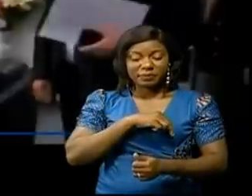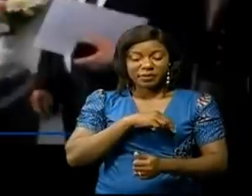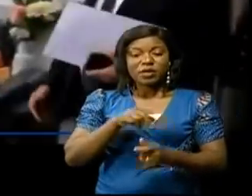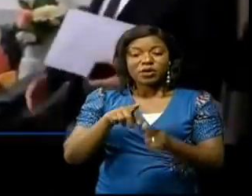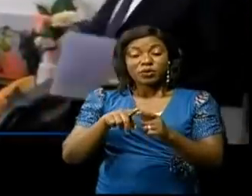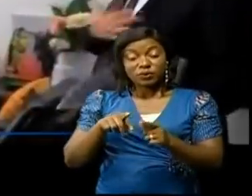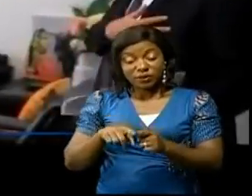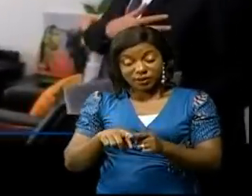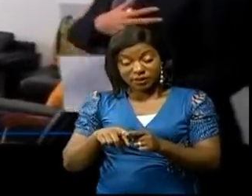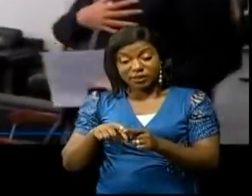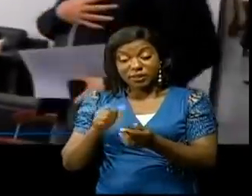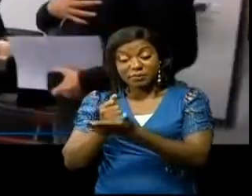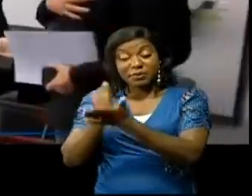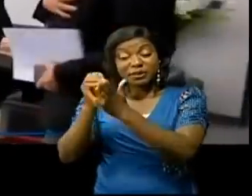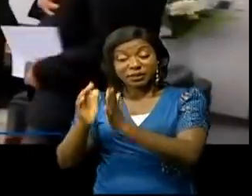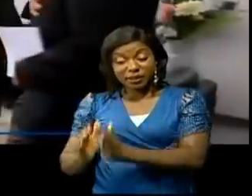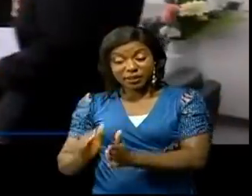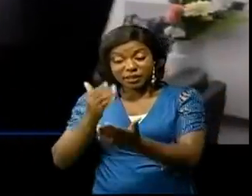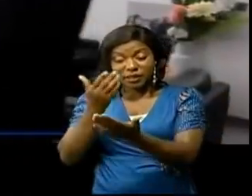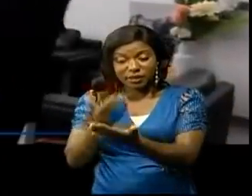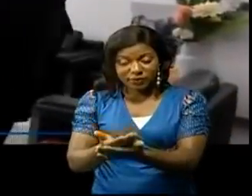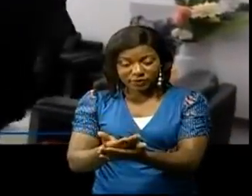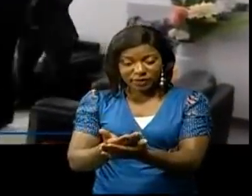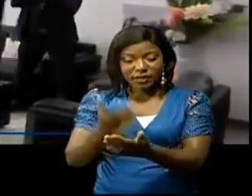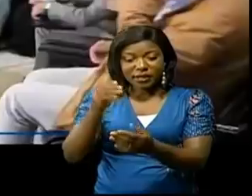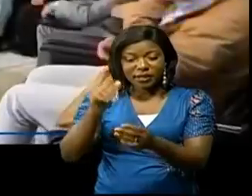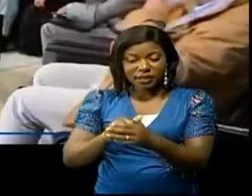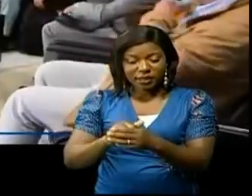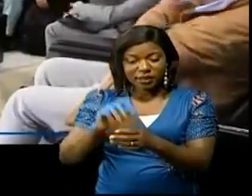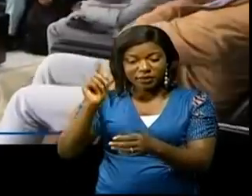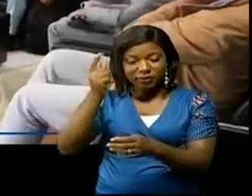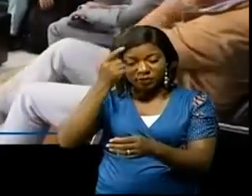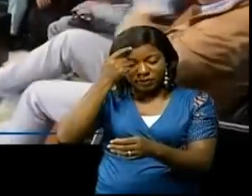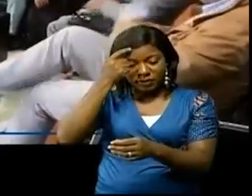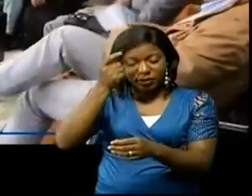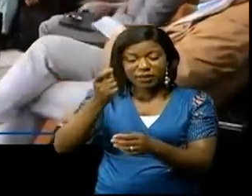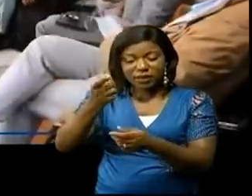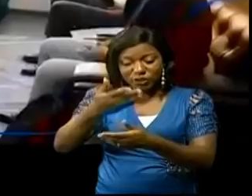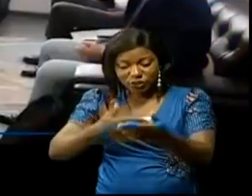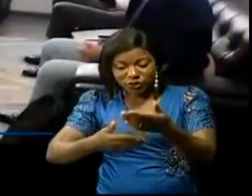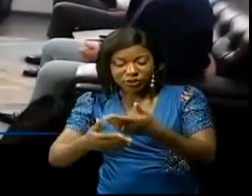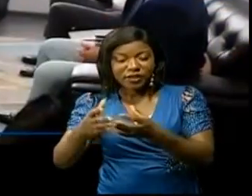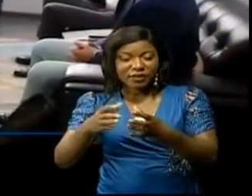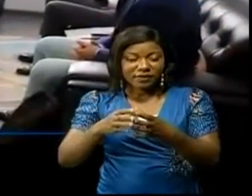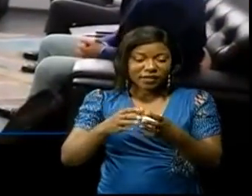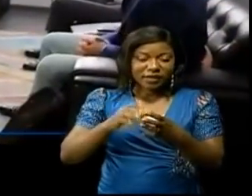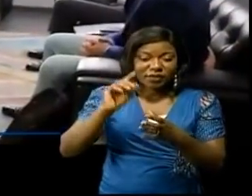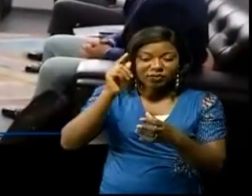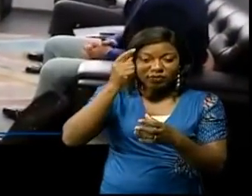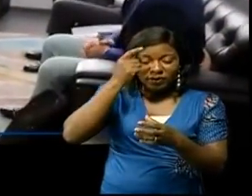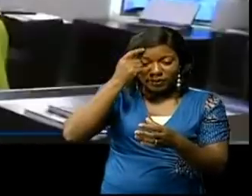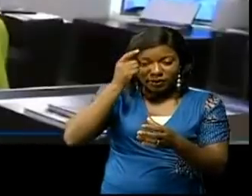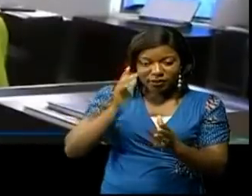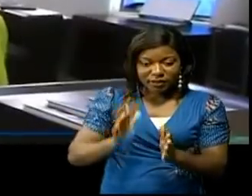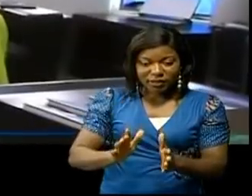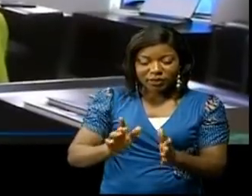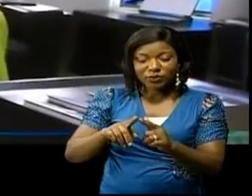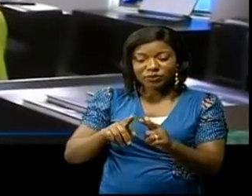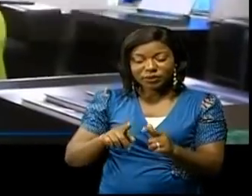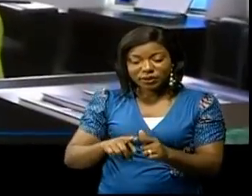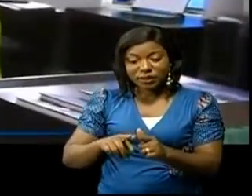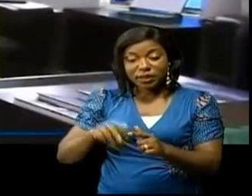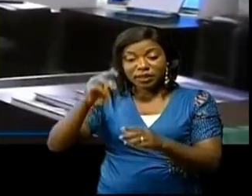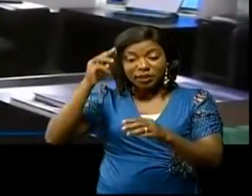Le diplomate français est arrivé également au gouverneurat où il a échangé avec l'autorité provinciale en présence du ministre provincial de l